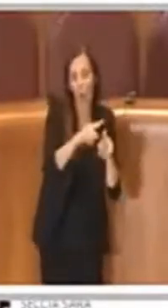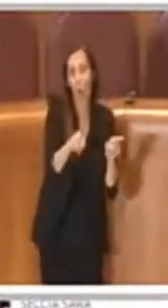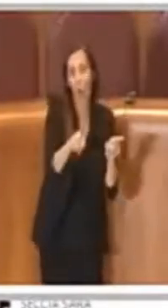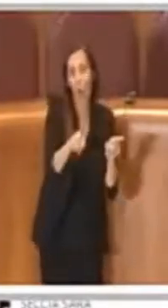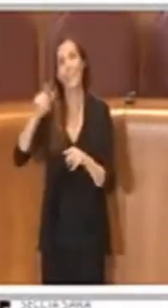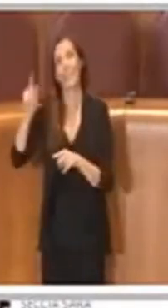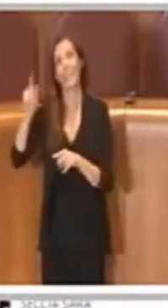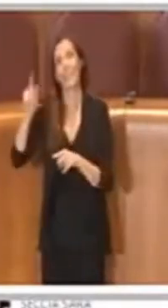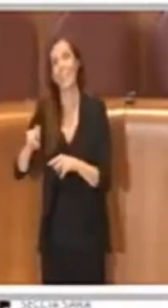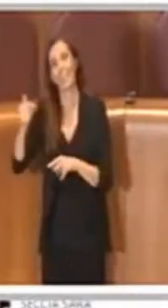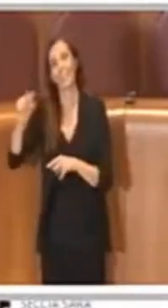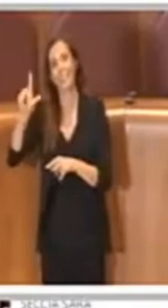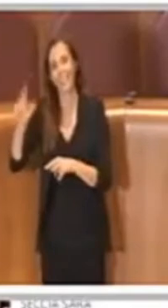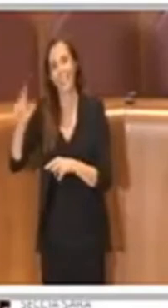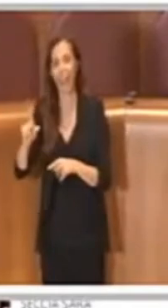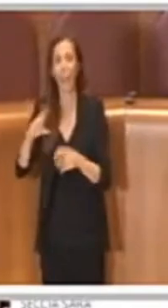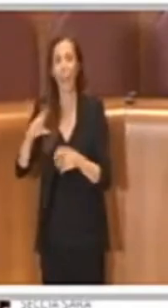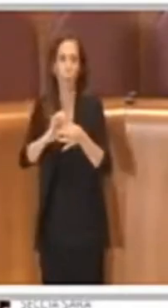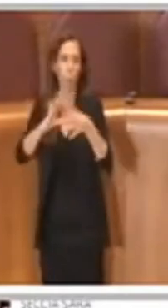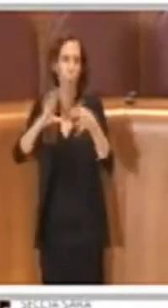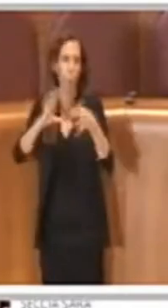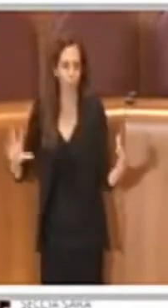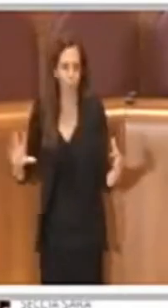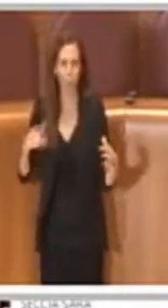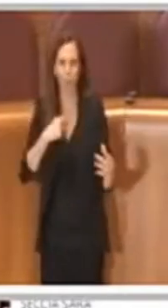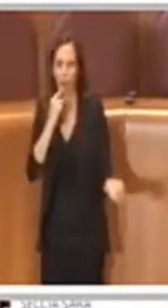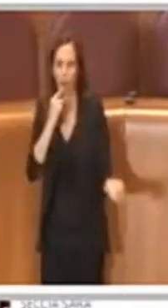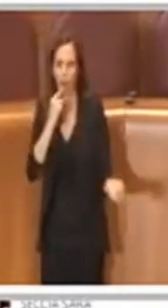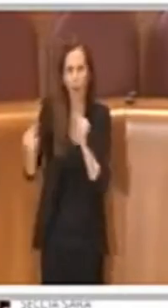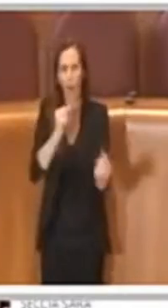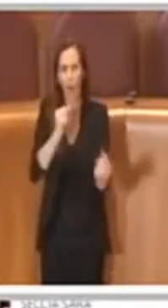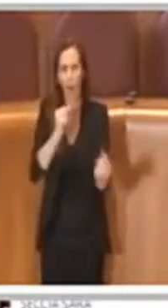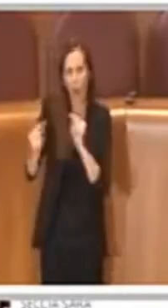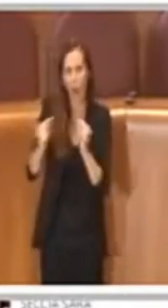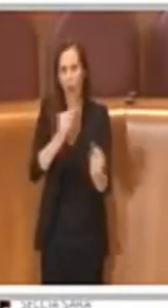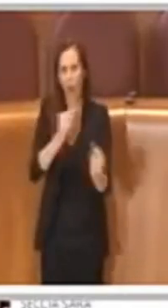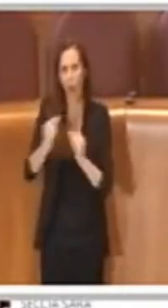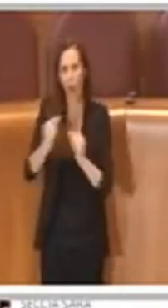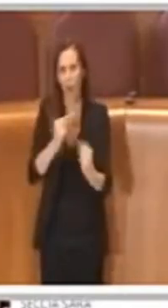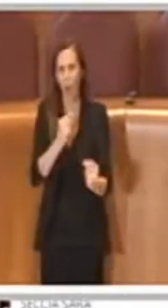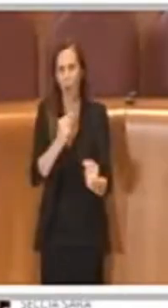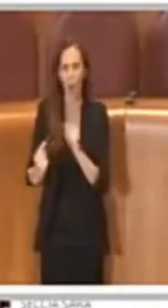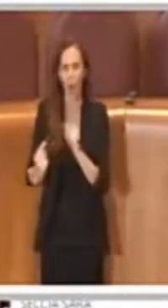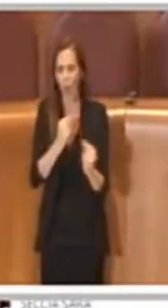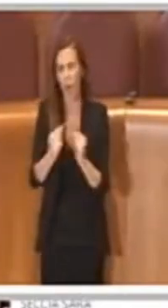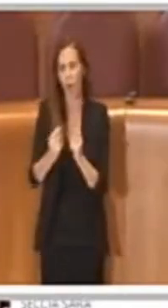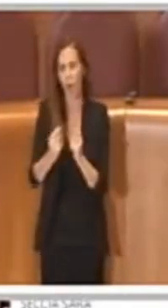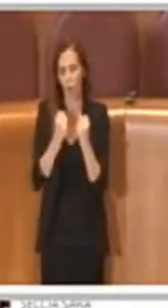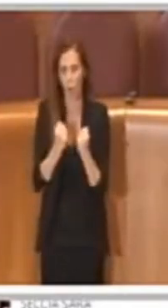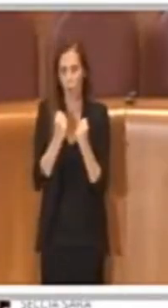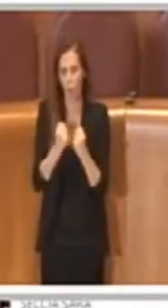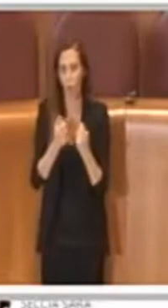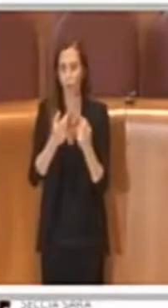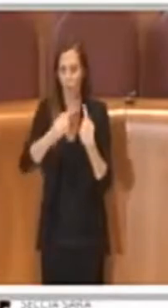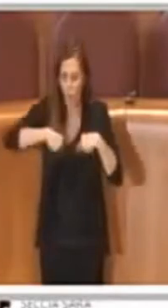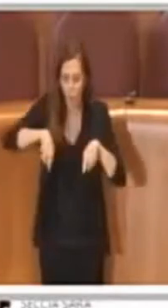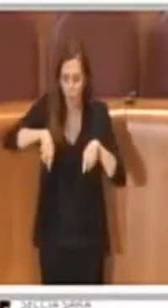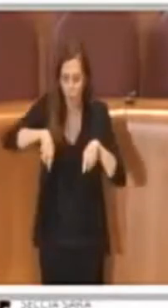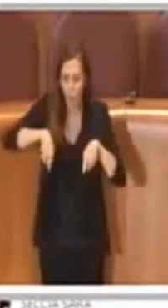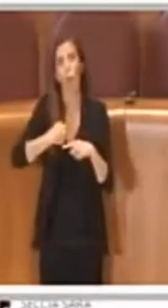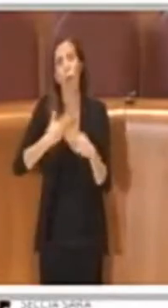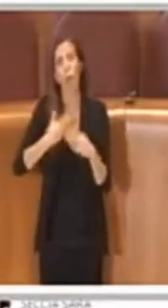consiglieri dell'opposizione, c'è un dibattito molto acceso al nostro interno e stiamo svolgendo riunioni e